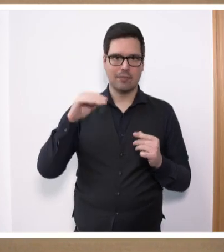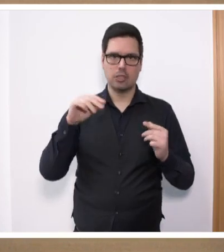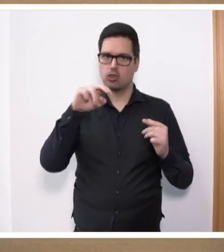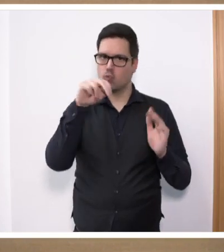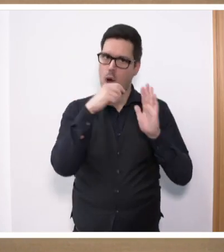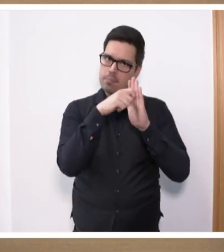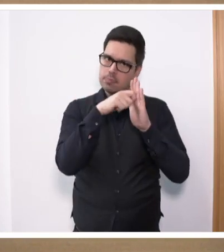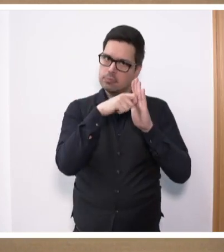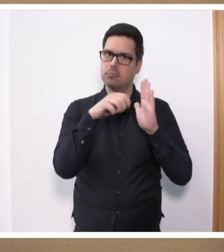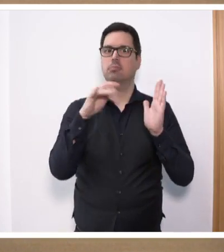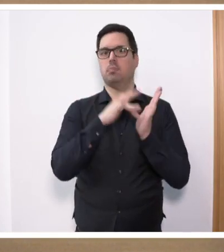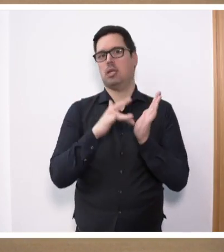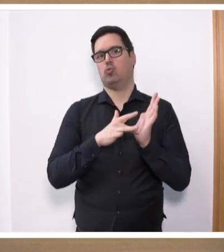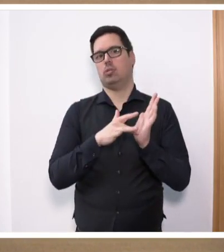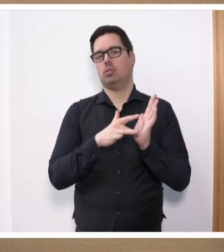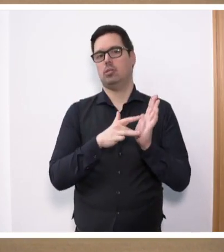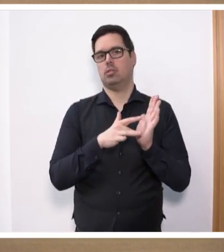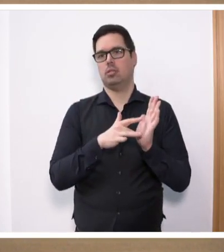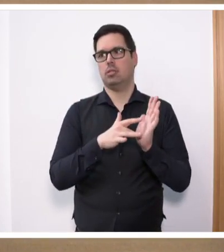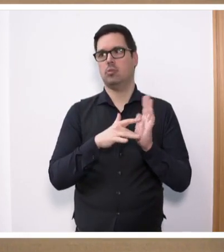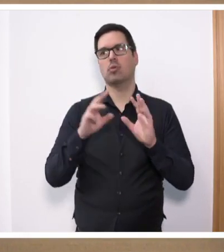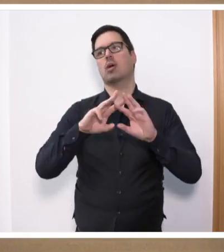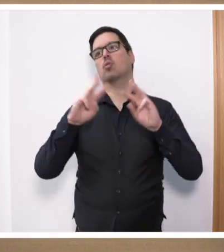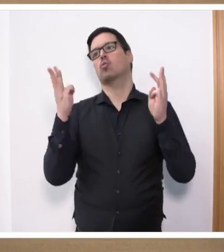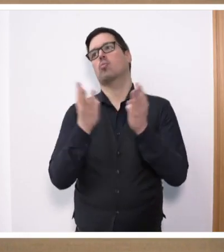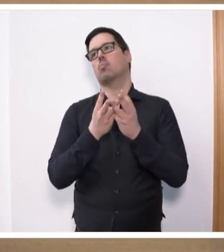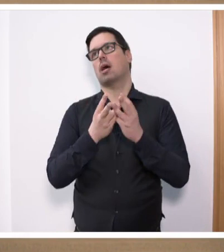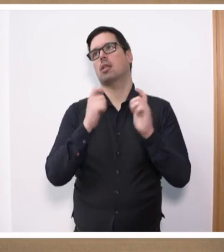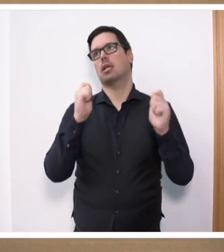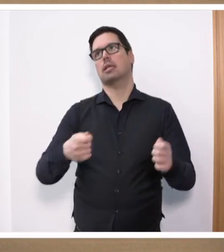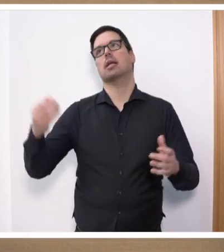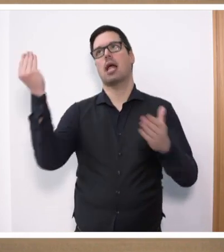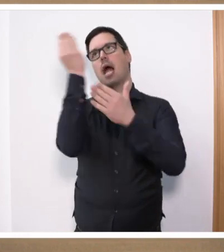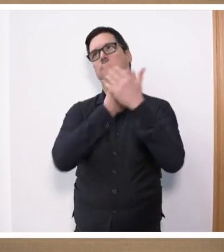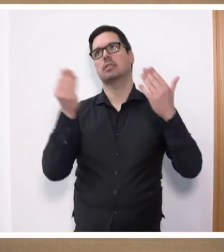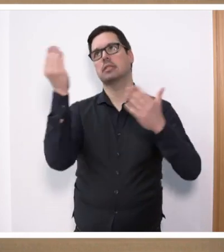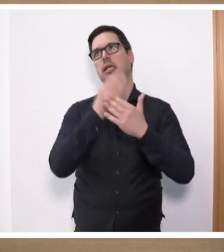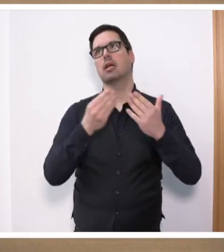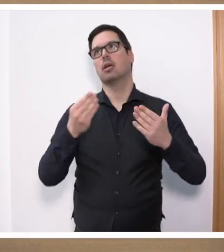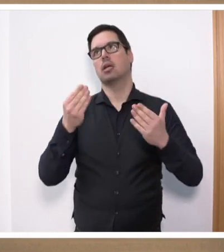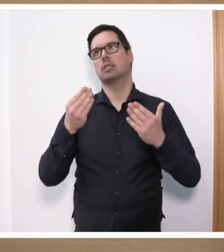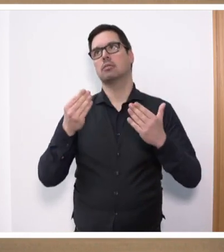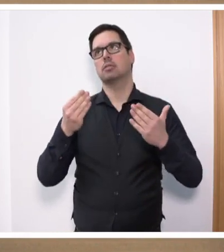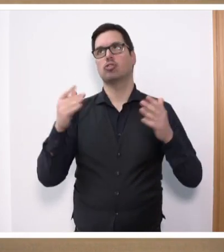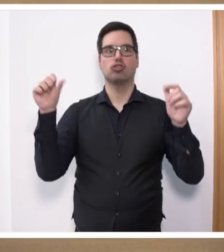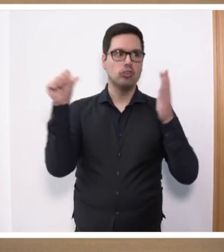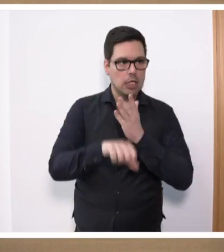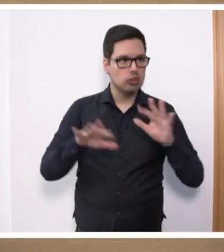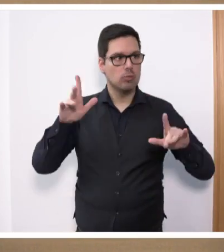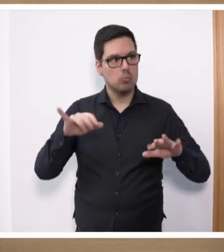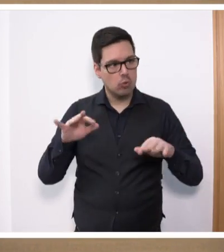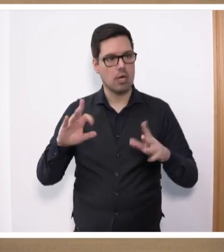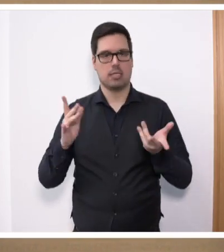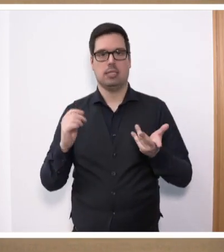begründet, statt mit einem Globalantrag von einer abstrakten, erdrückenden Bürokratie zu reden, dann sind wir